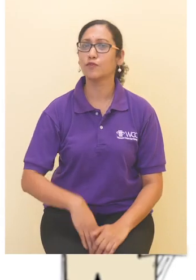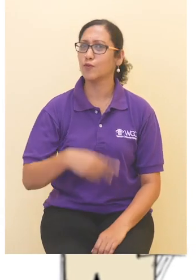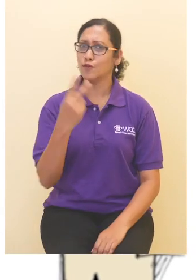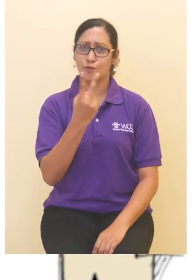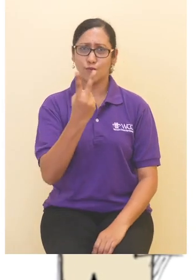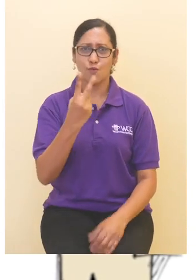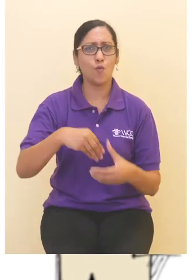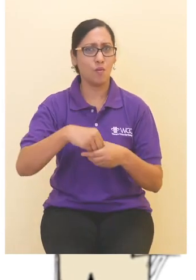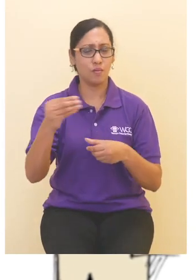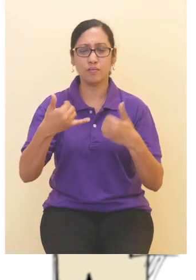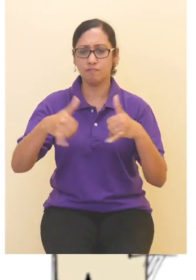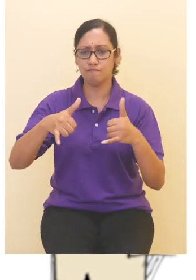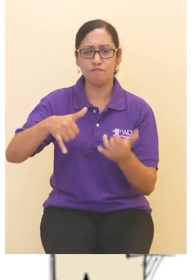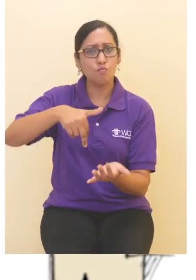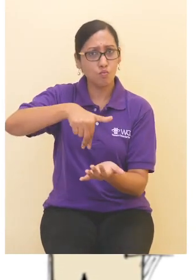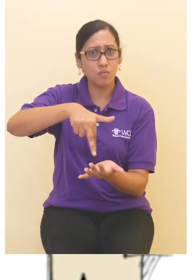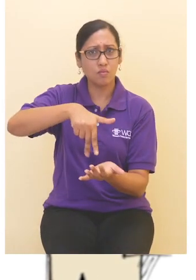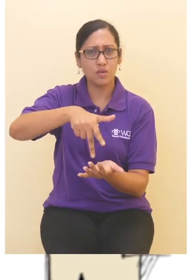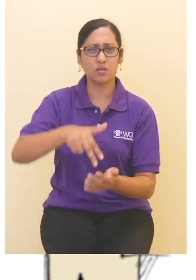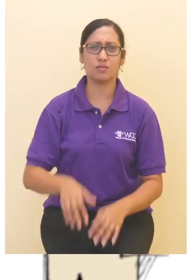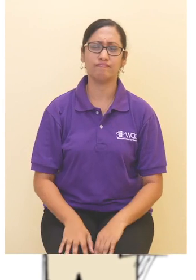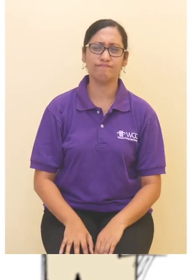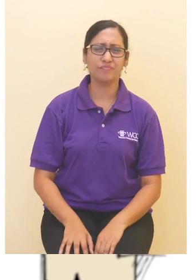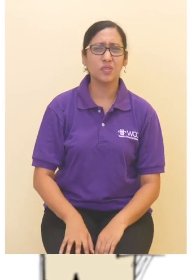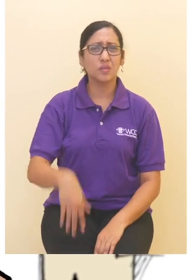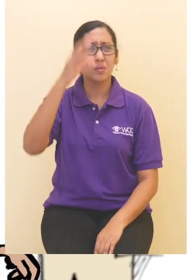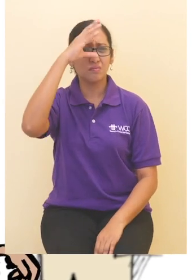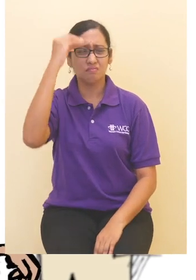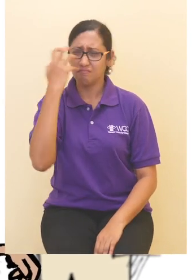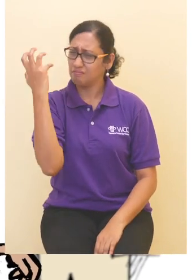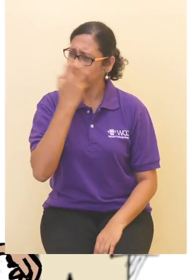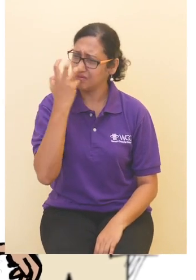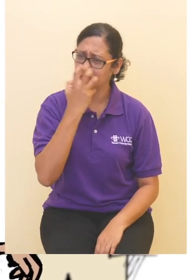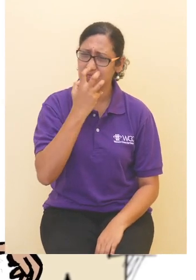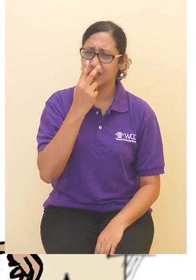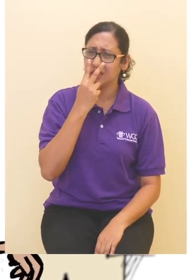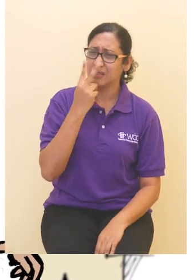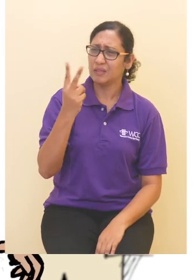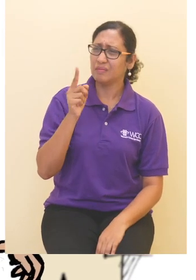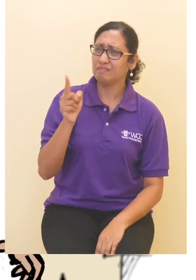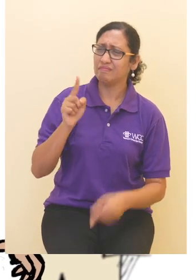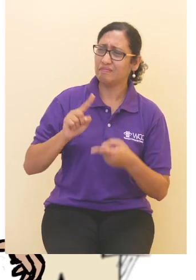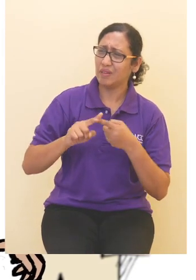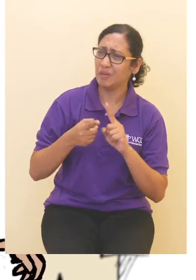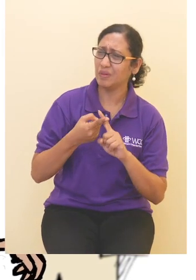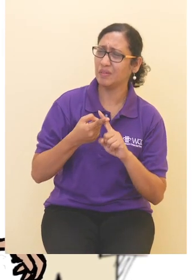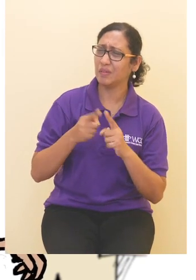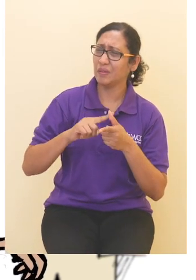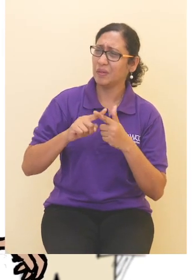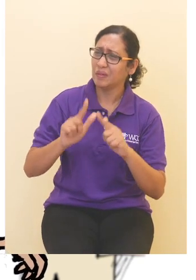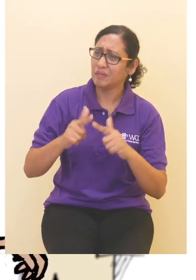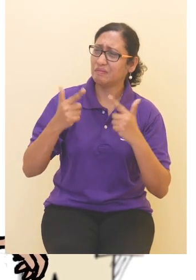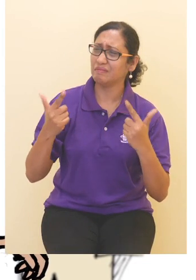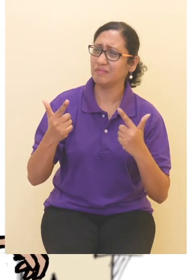Selepas itu, Hakim dan Yusri keluar untuk bermain bola. Yusri berasa keliru. Dia